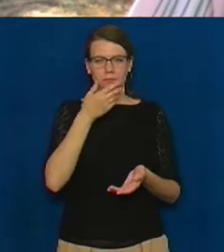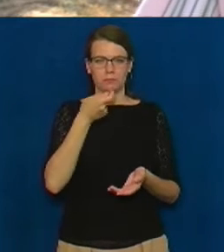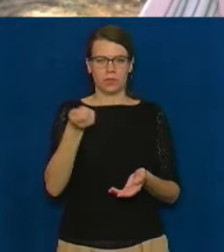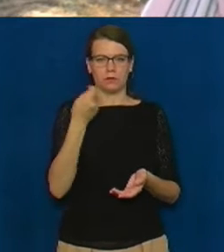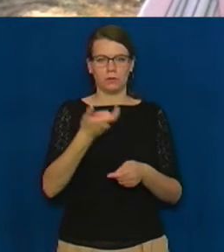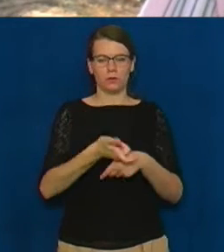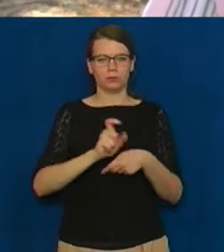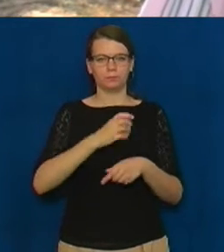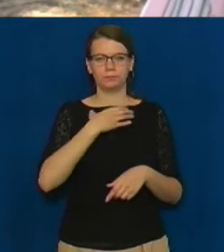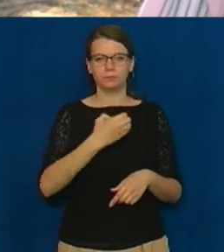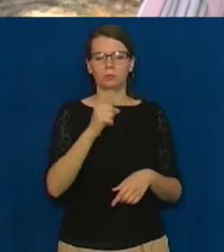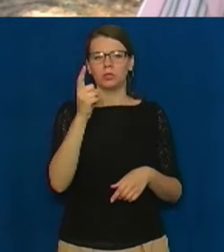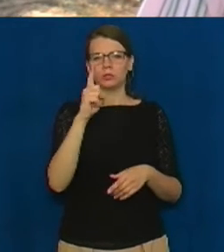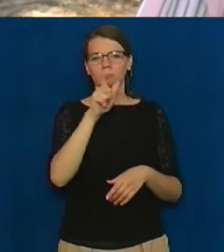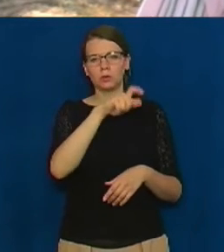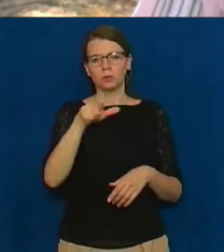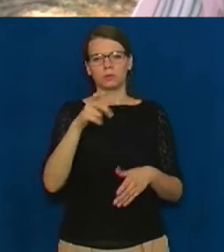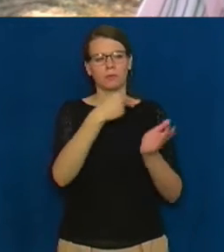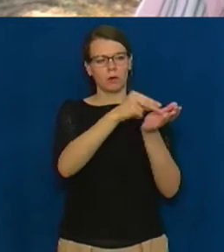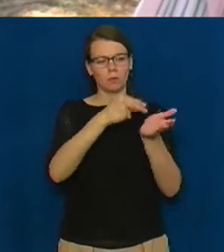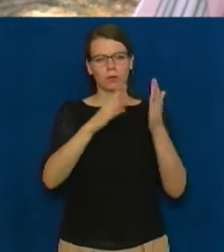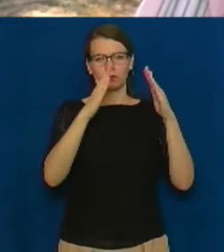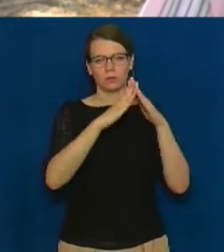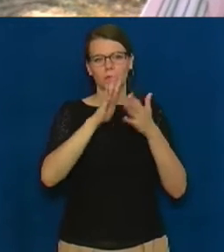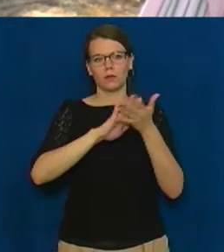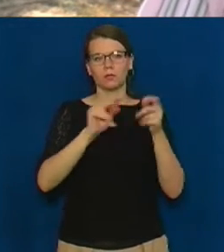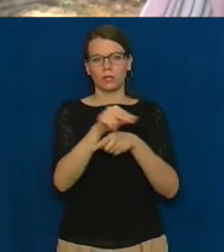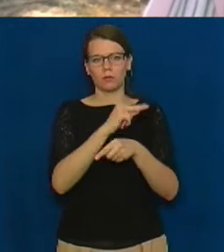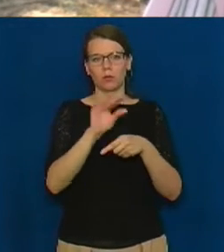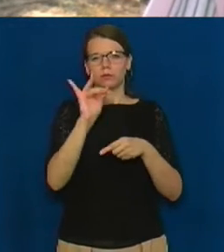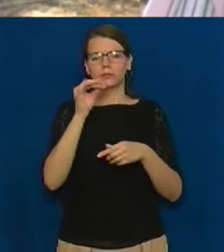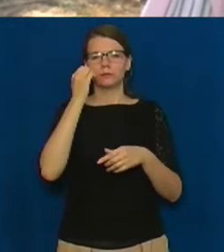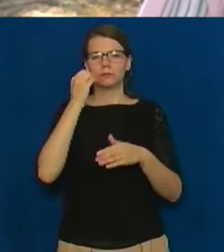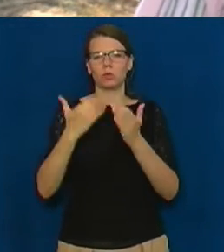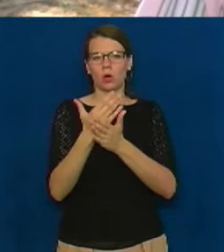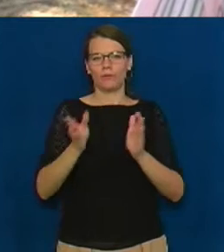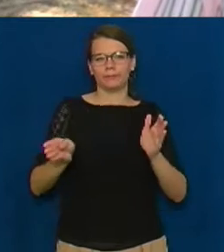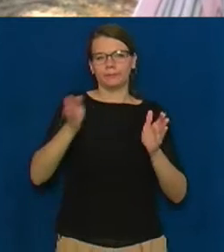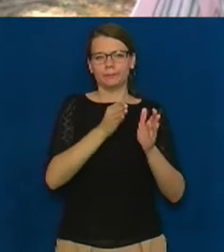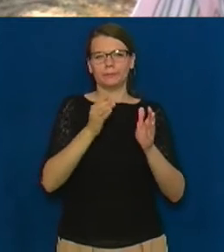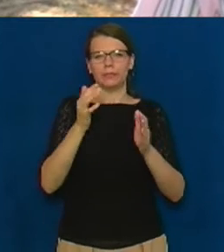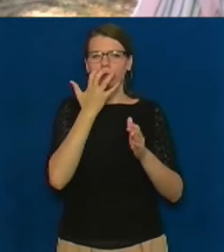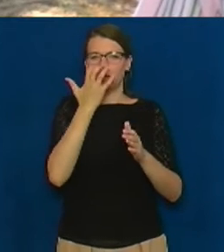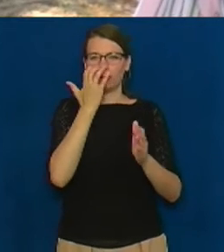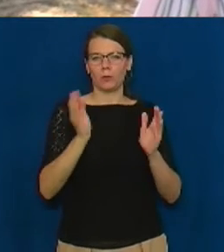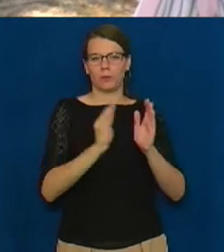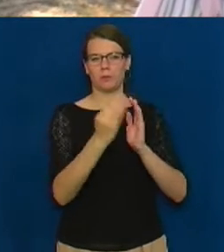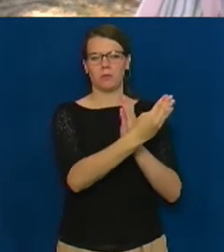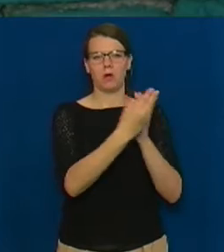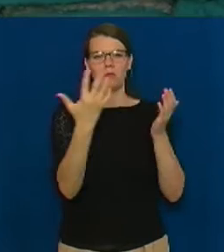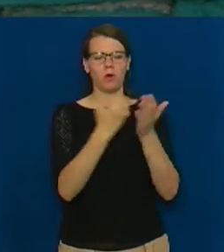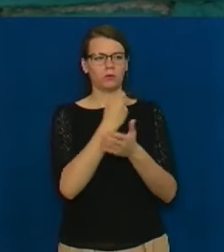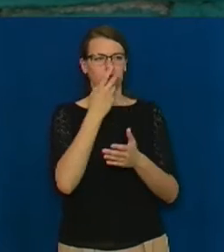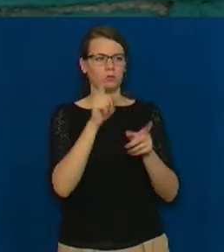утеплити навіть ці старі будинки, і таким чином вони обезличують, фактично Черкаси перетворюється на місто без